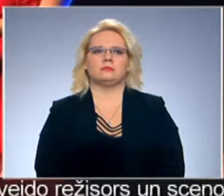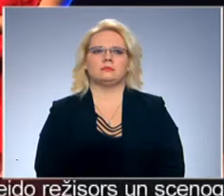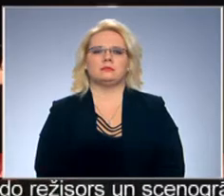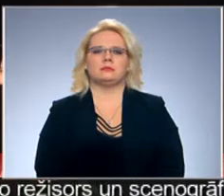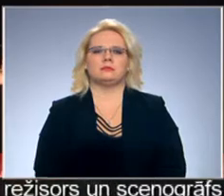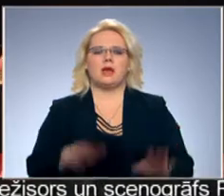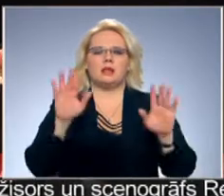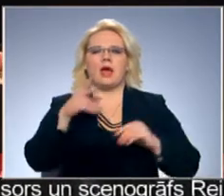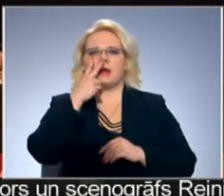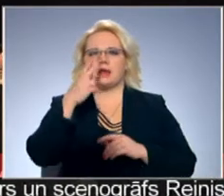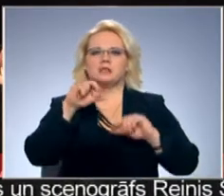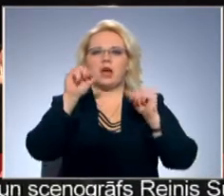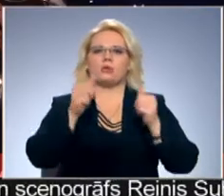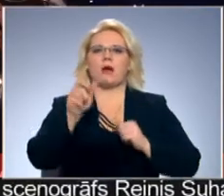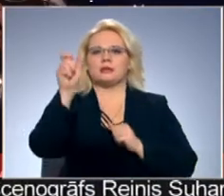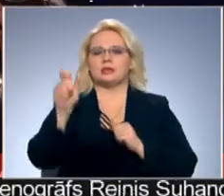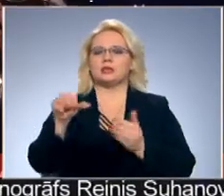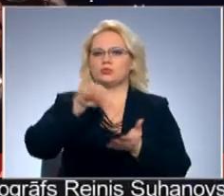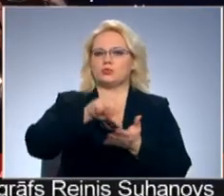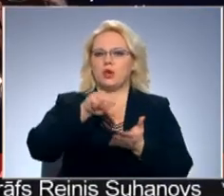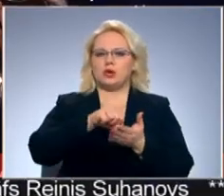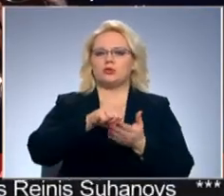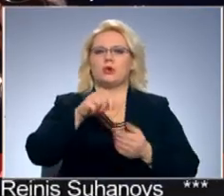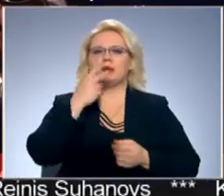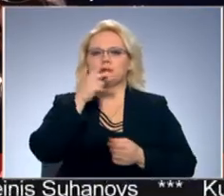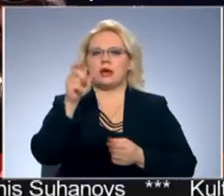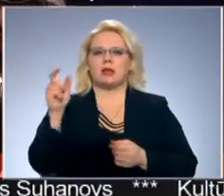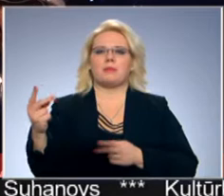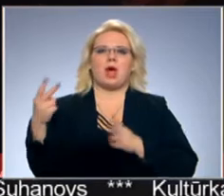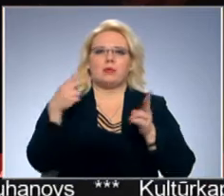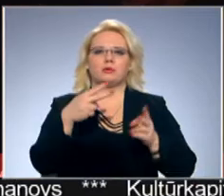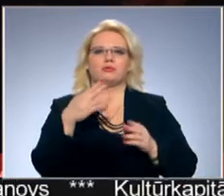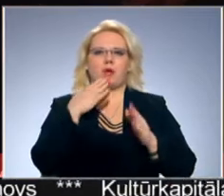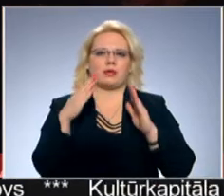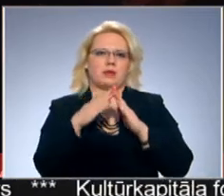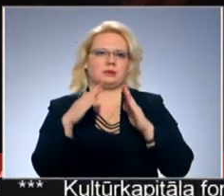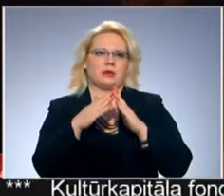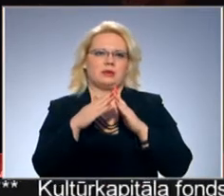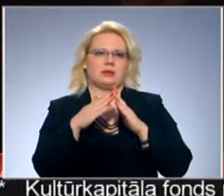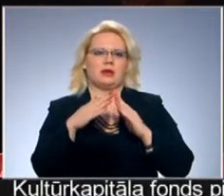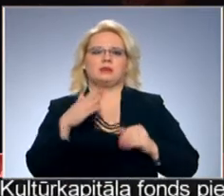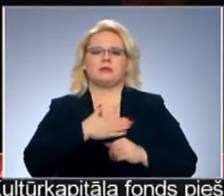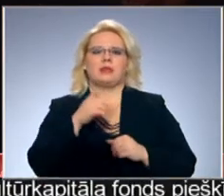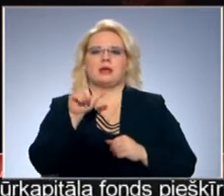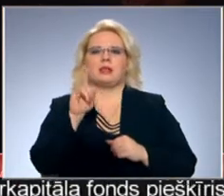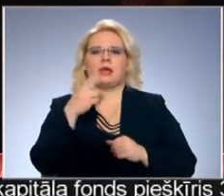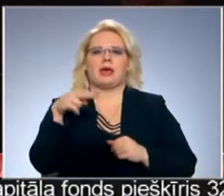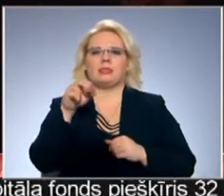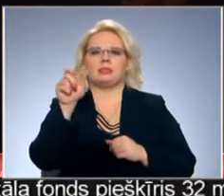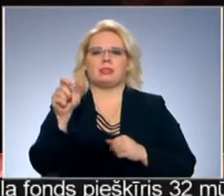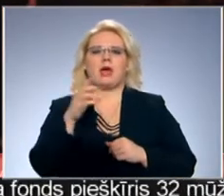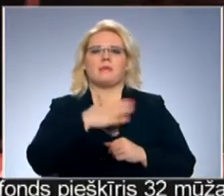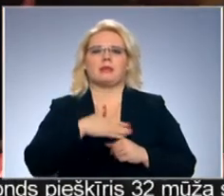Lai redzētu mākslinietas sustāšanos, skatītāju uz cesīm bija atbraukuši pat no reizeknes. Man Linda vispār patīk, jau